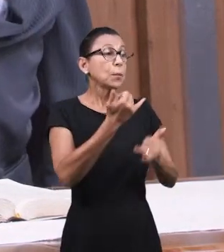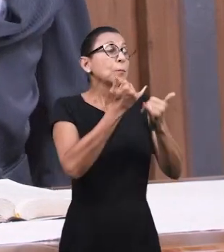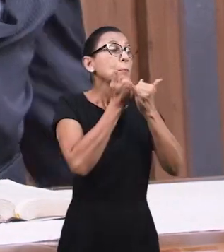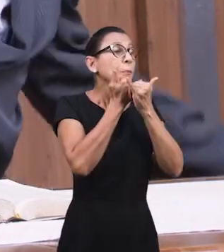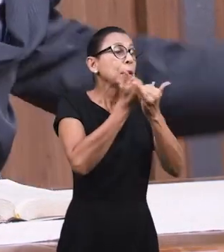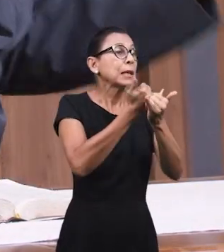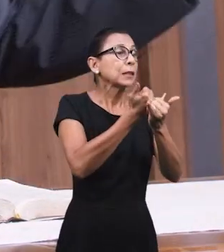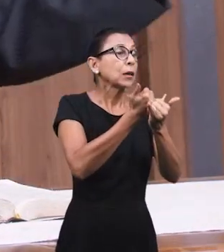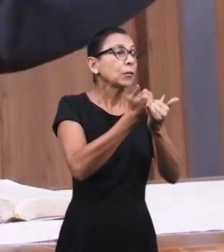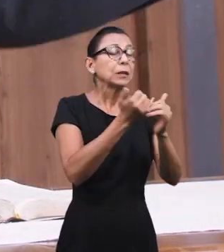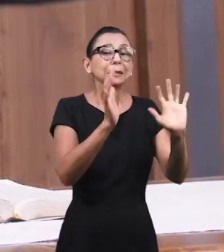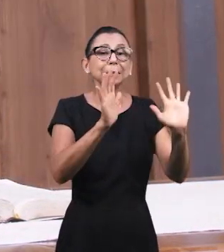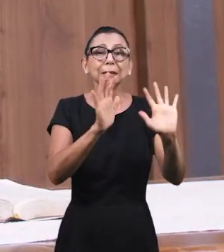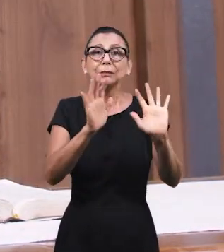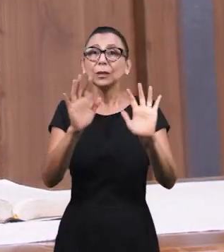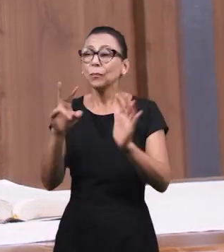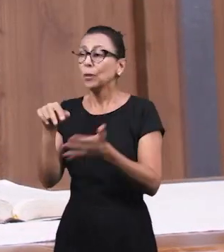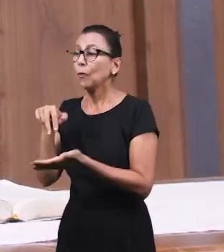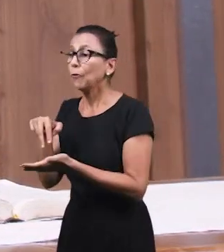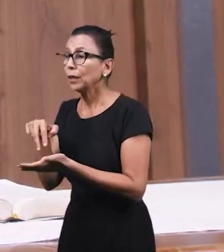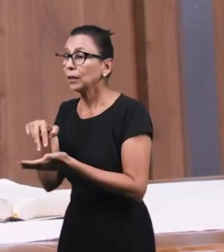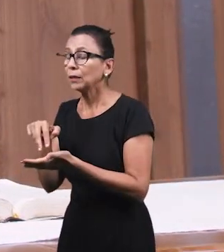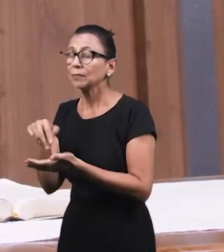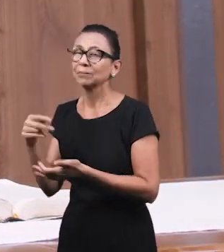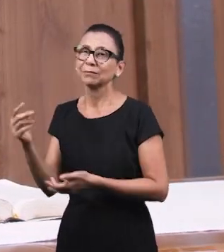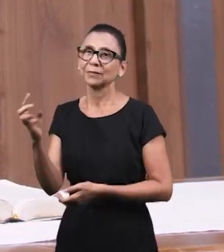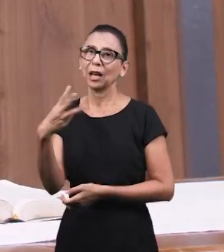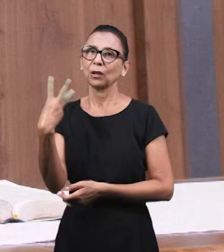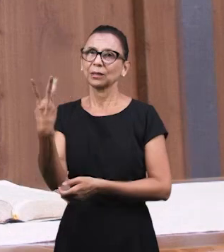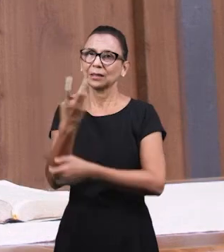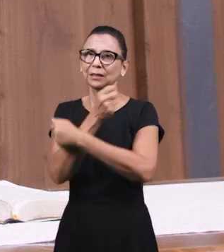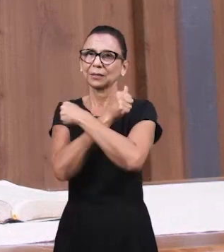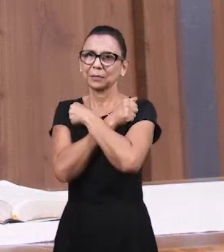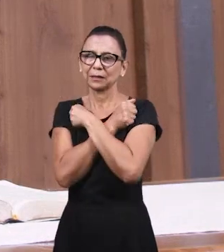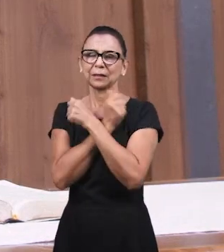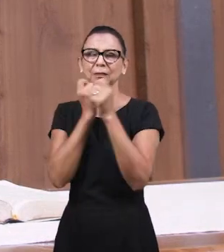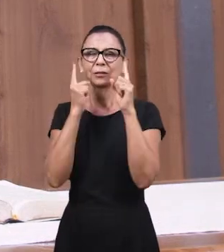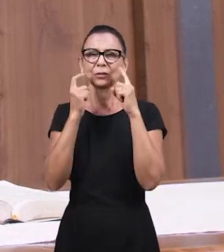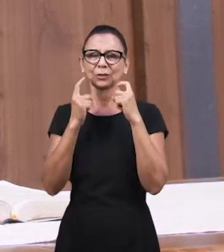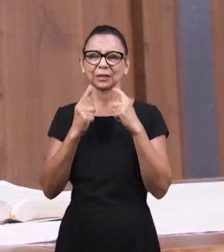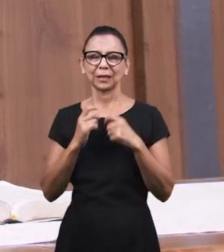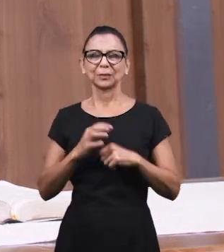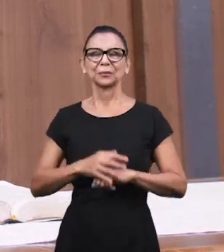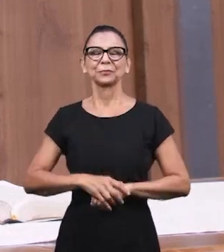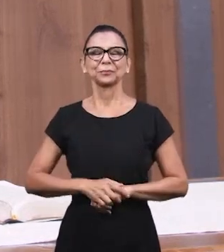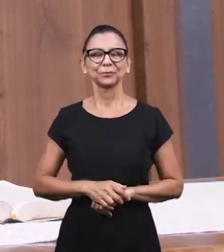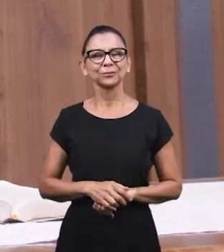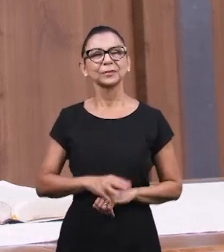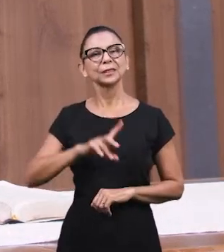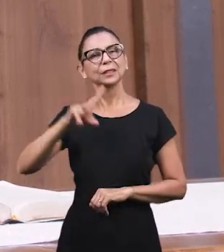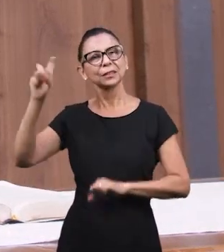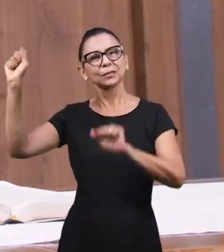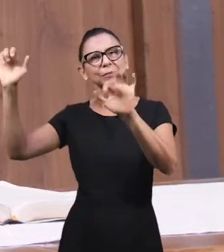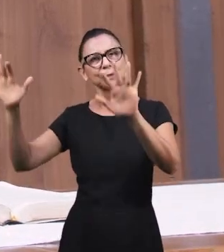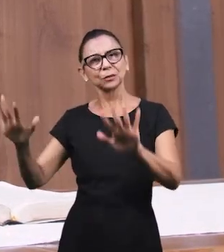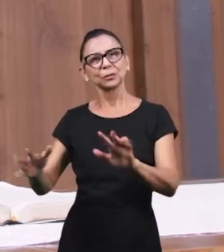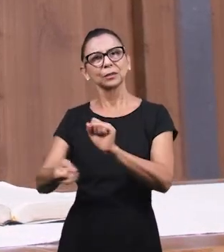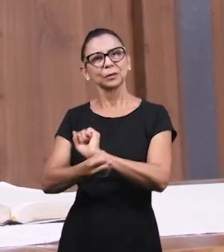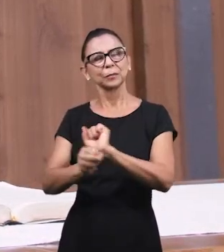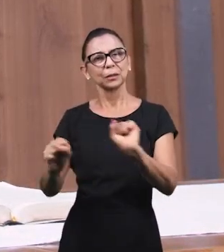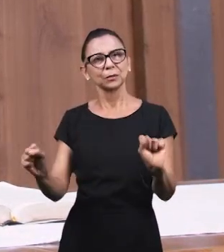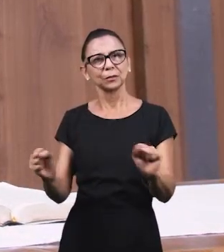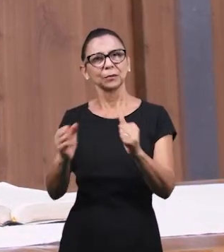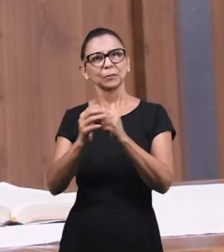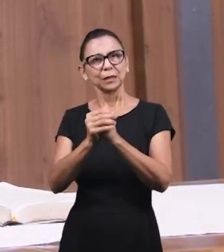попросить прощения. Но я, говорит, пришла. И тогда начали плакать, обниматься. Бог дал благословение в той семье.